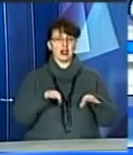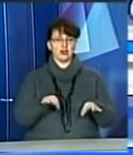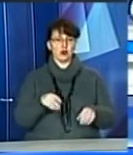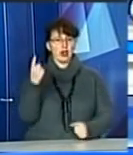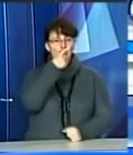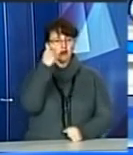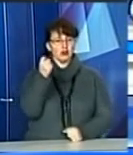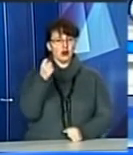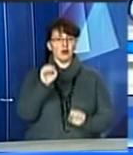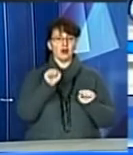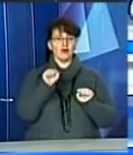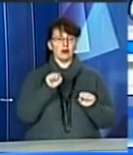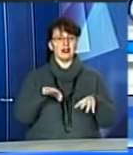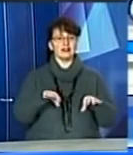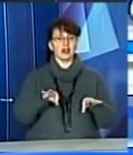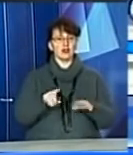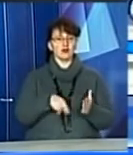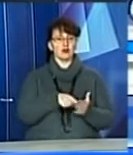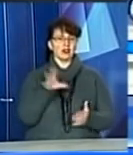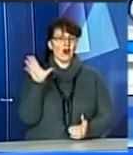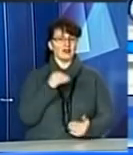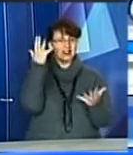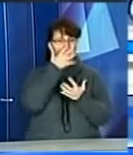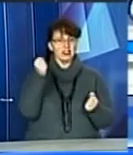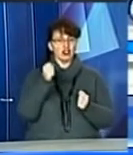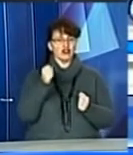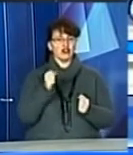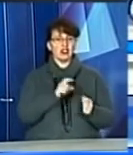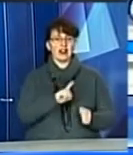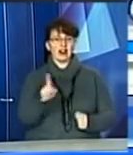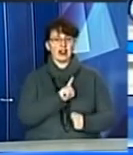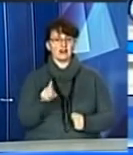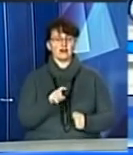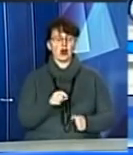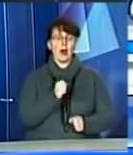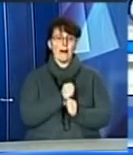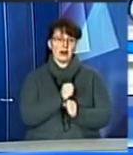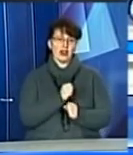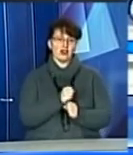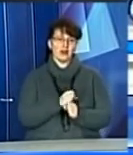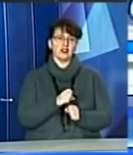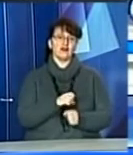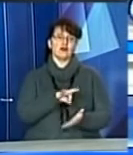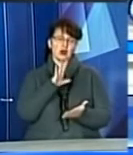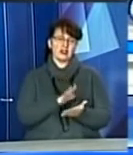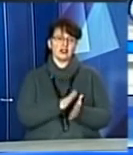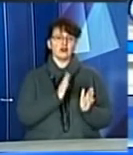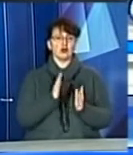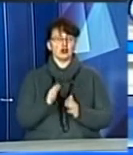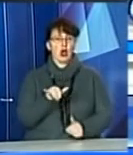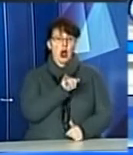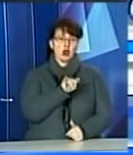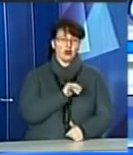повідомили в управлінні транспорту міста, всі нічні рейси працюватимуть у звичному режимі. Однак у ніч з суботи на неділю